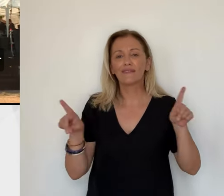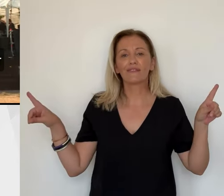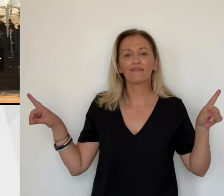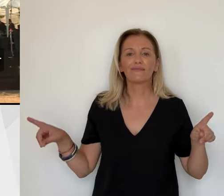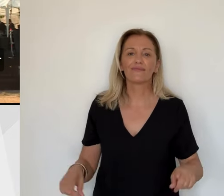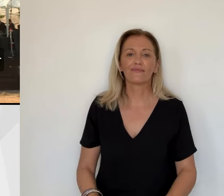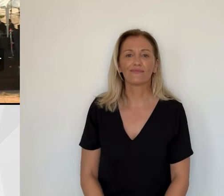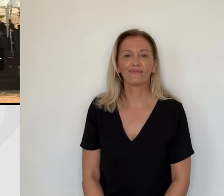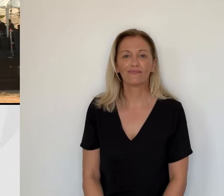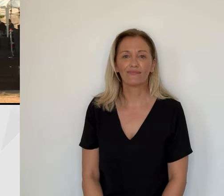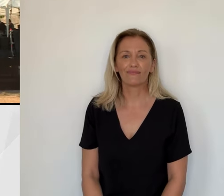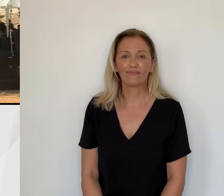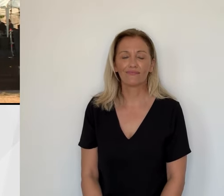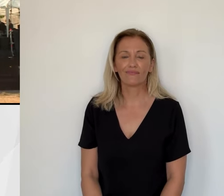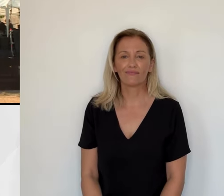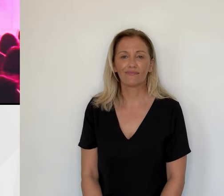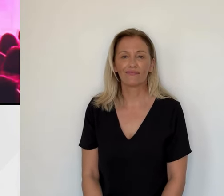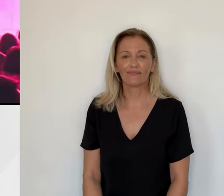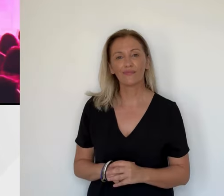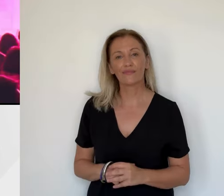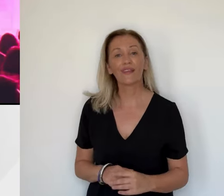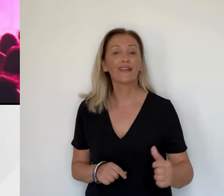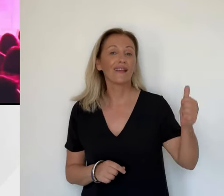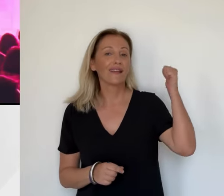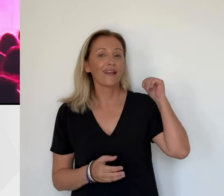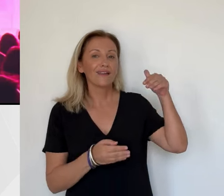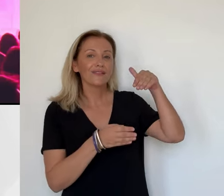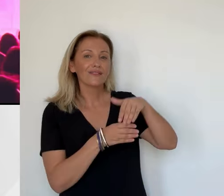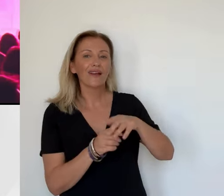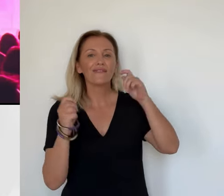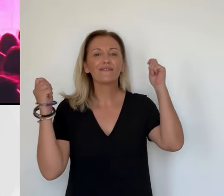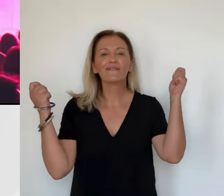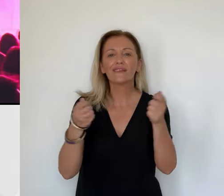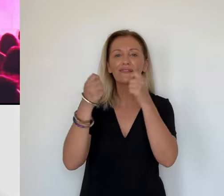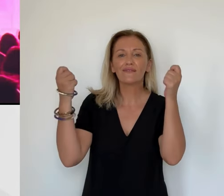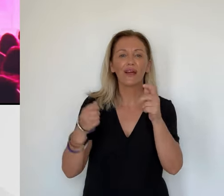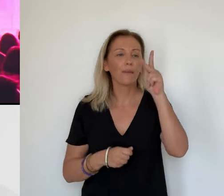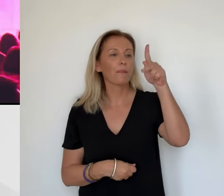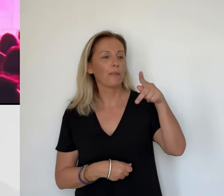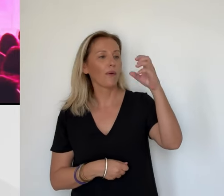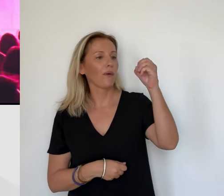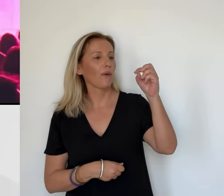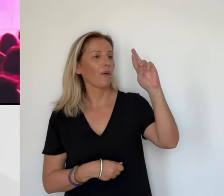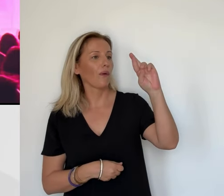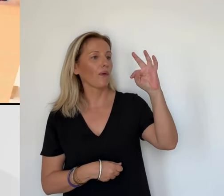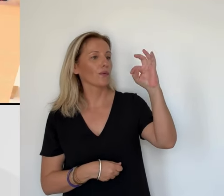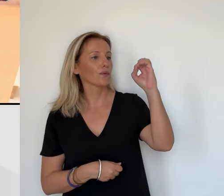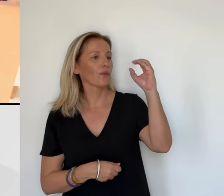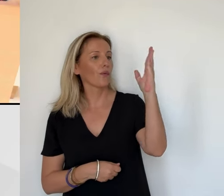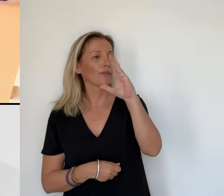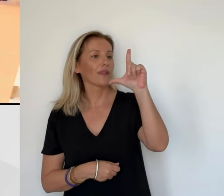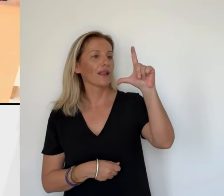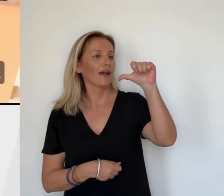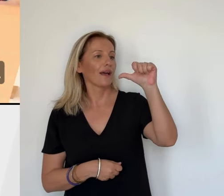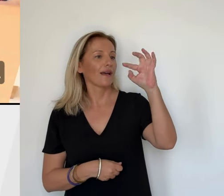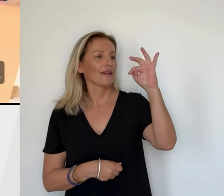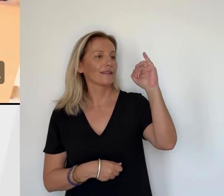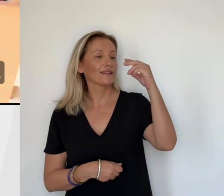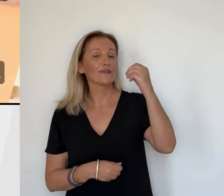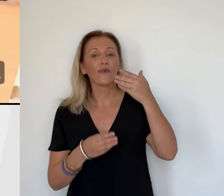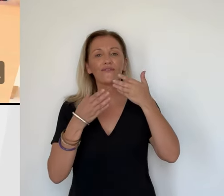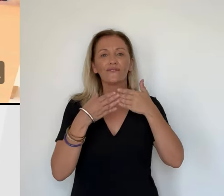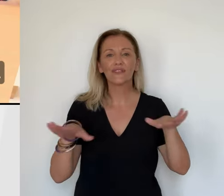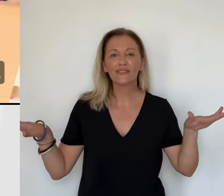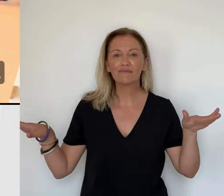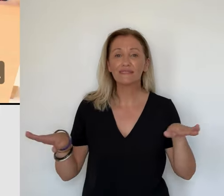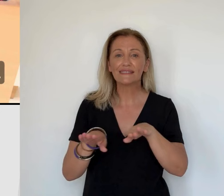vue mer. Donc il y a des atouts qui sont différents. Ce sera demain. En attendant, le festival Porto Latino s'est achevé hier soir. Sur scène,